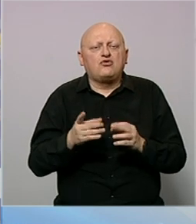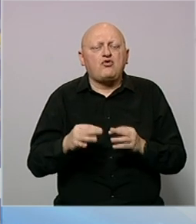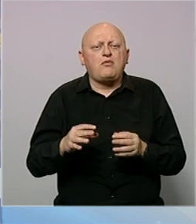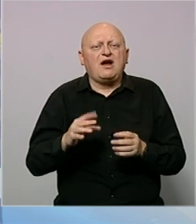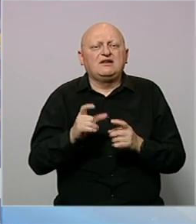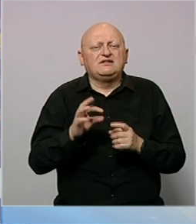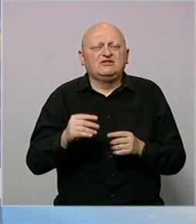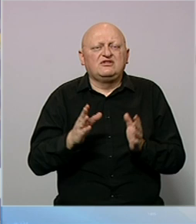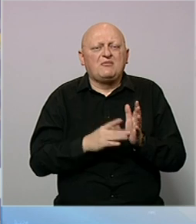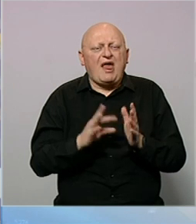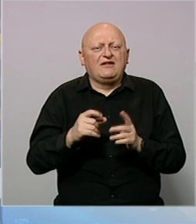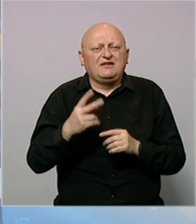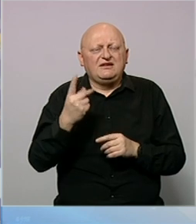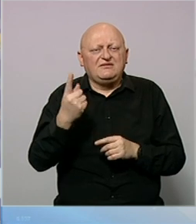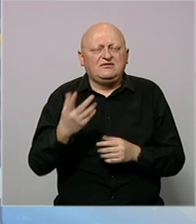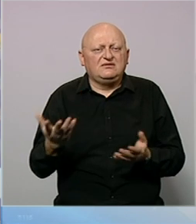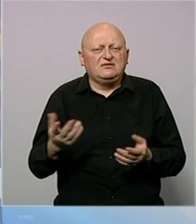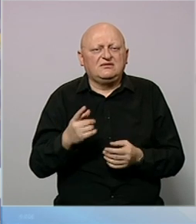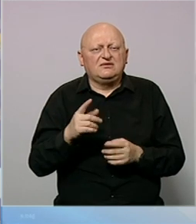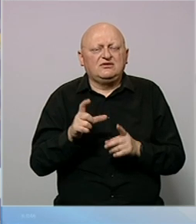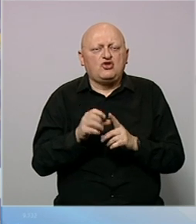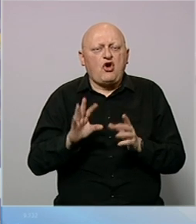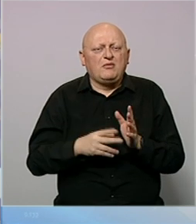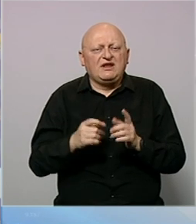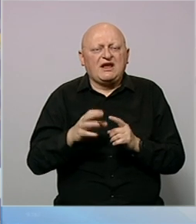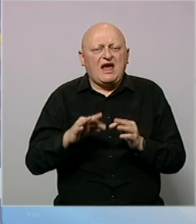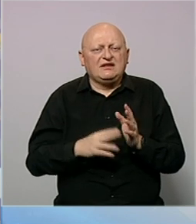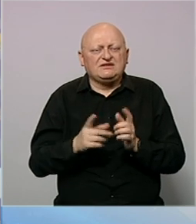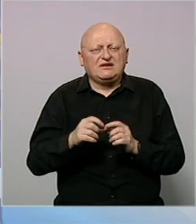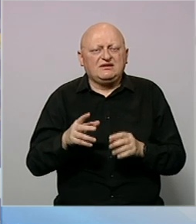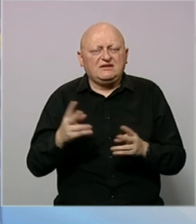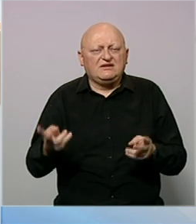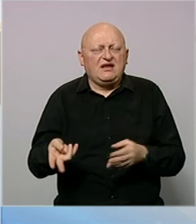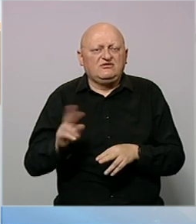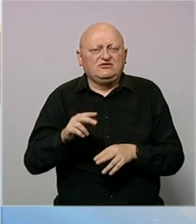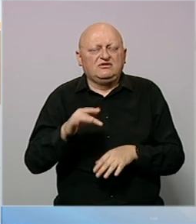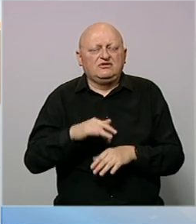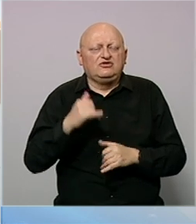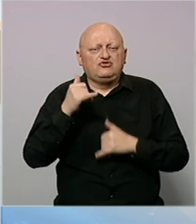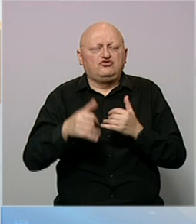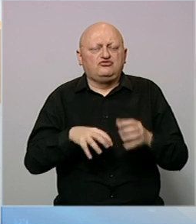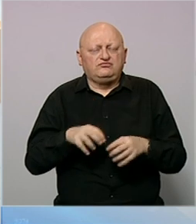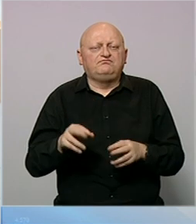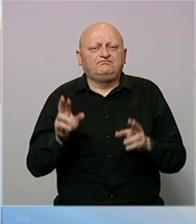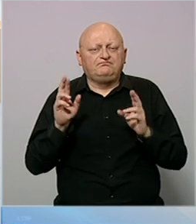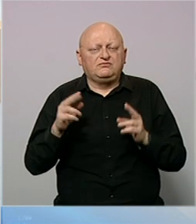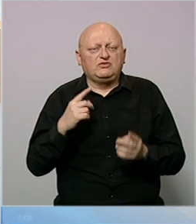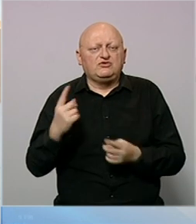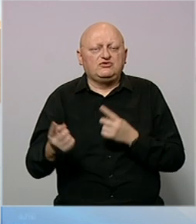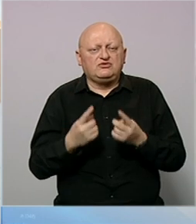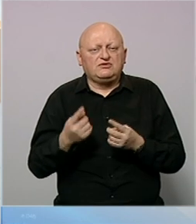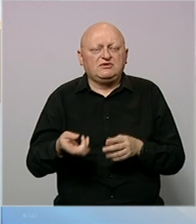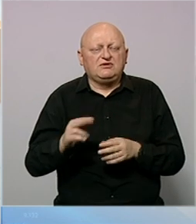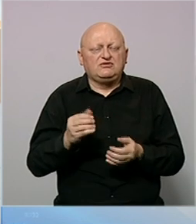Sešali, Maldivi i Dominikana. Najviše tu imamo interesovanje. Turistički radnici nadaju se da ću situaciju za